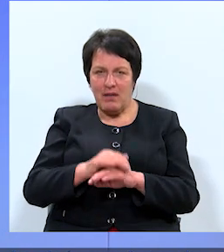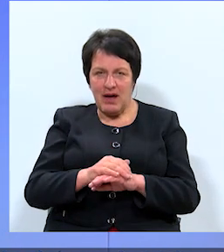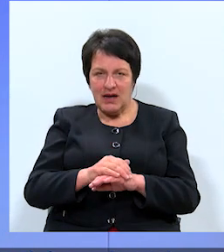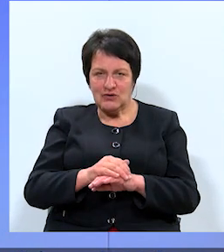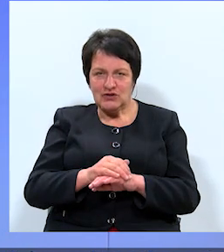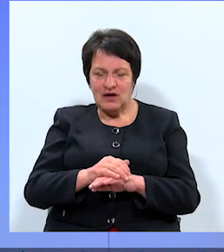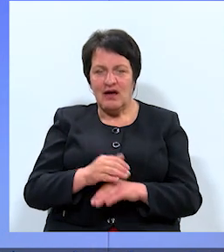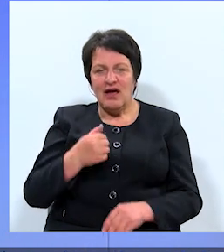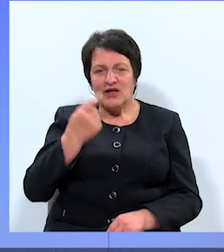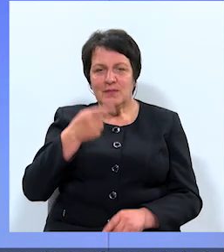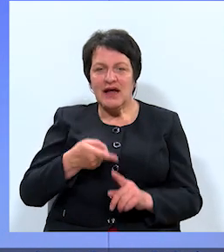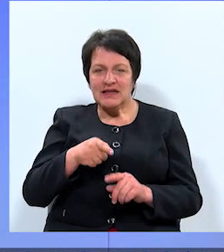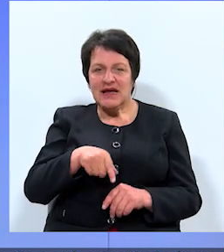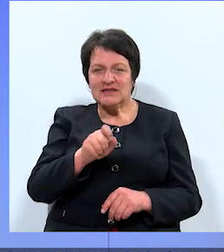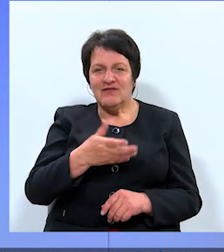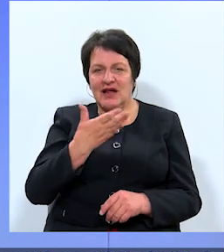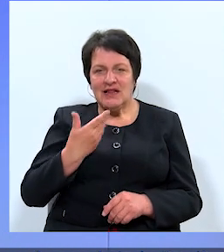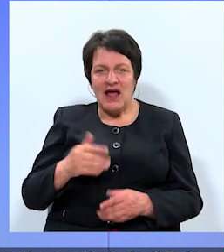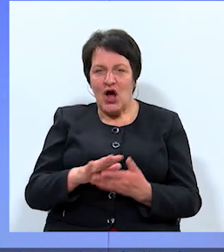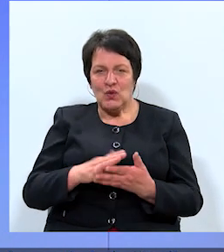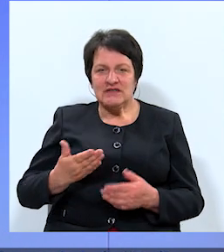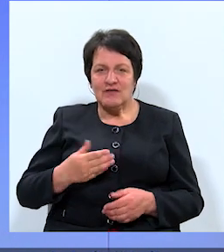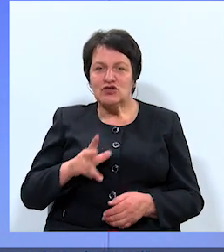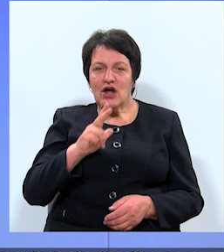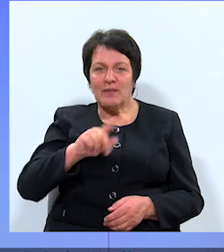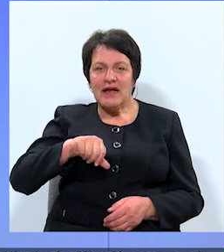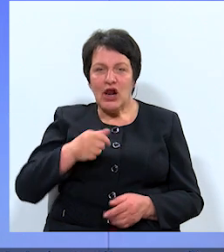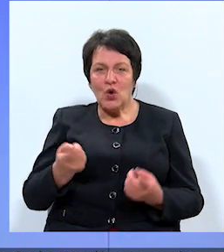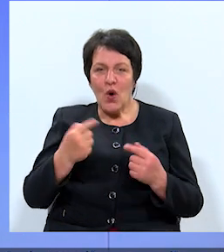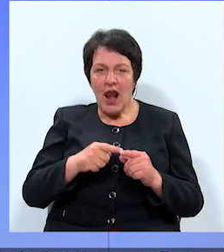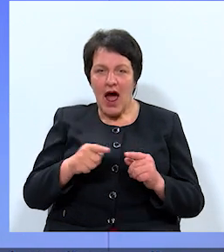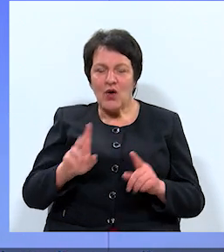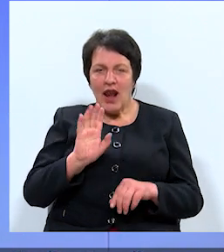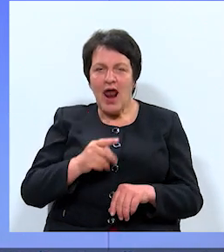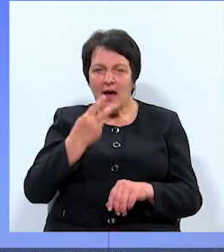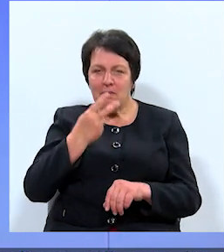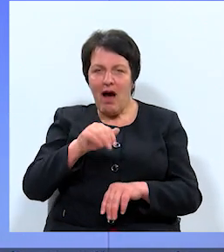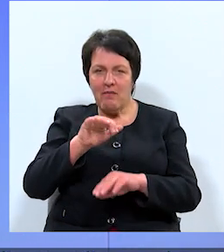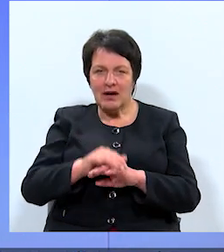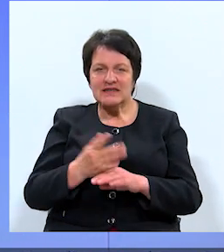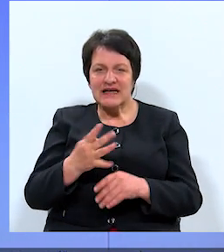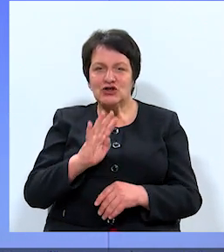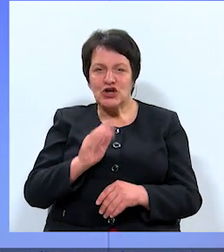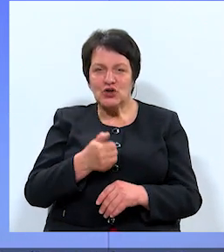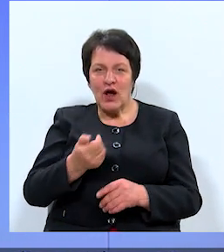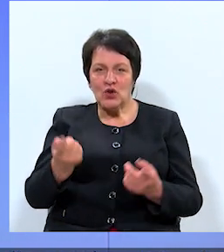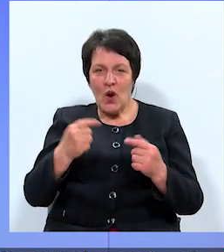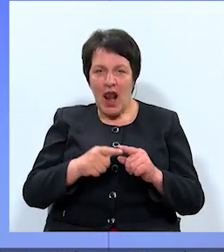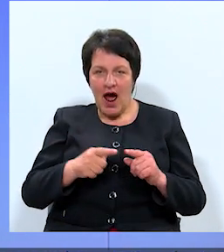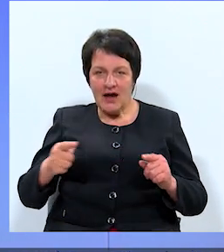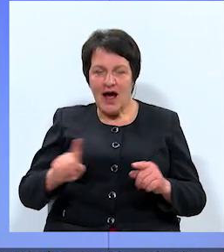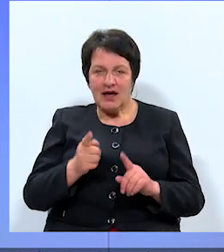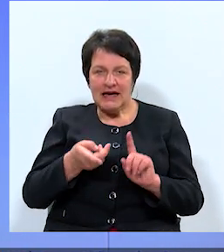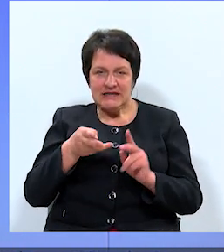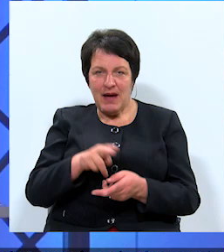cilvēki varbūt nedzīvojuši Daugavpilī ilgu laiku, lai pamanītu, cik par šo četru gadu laikā ir izmainījies